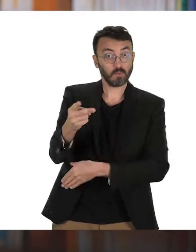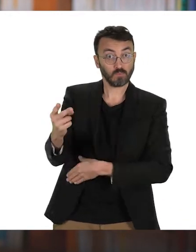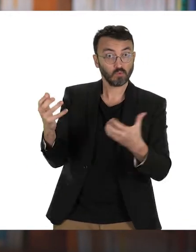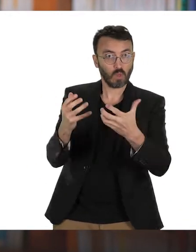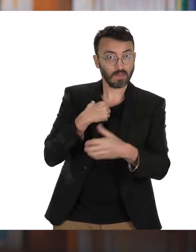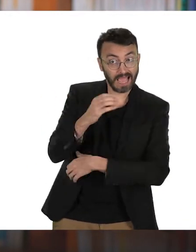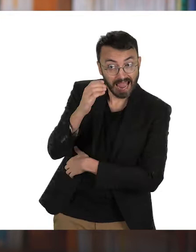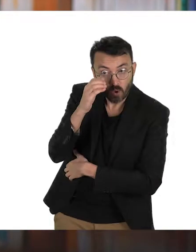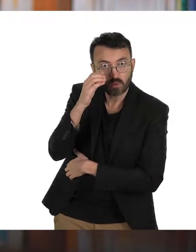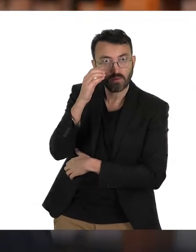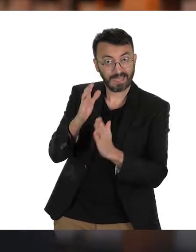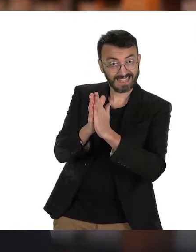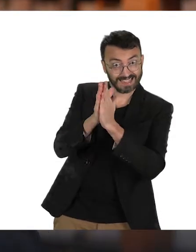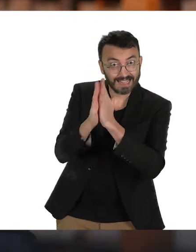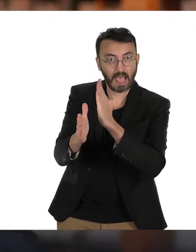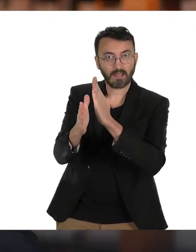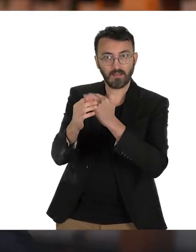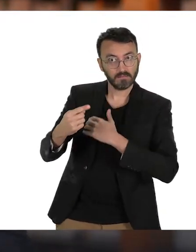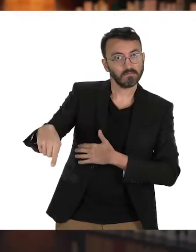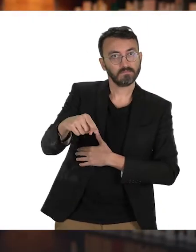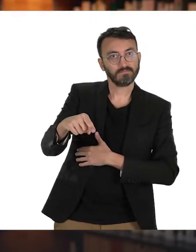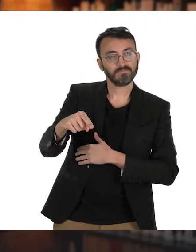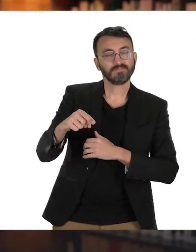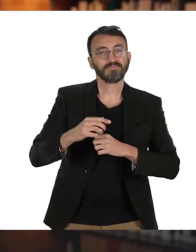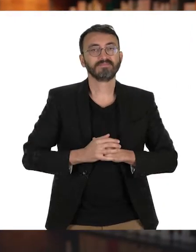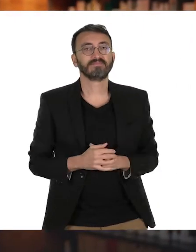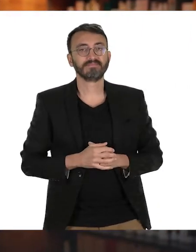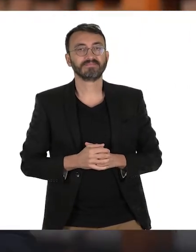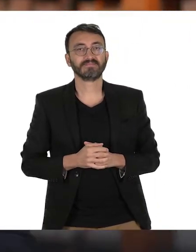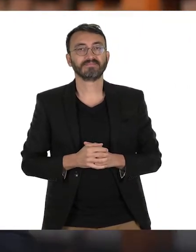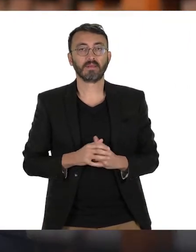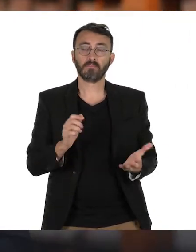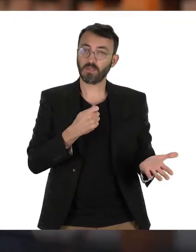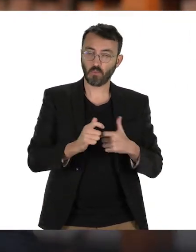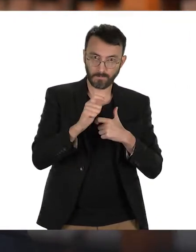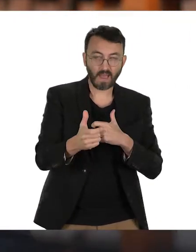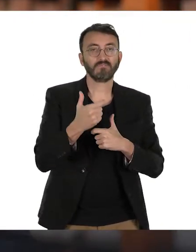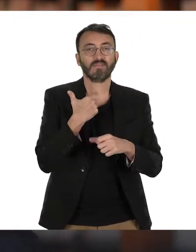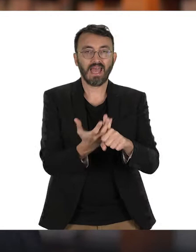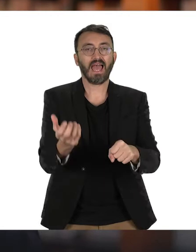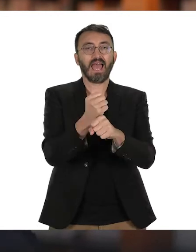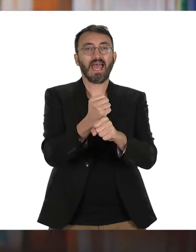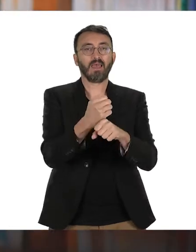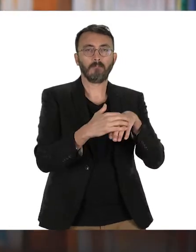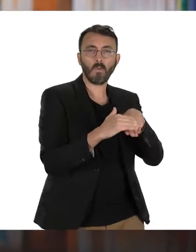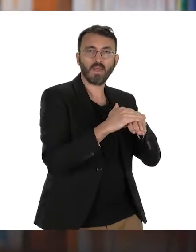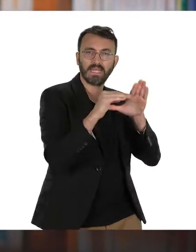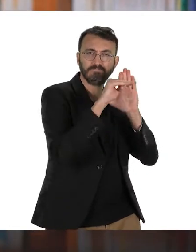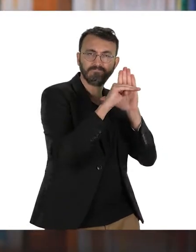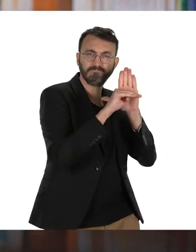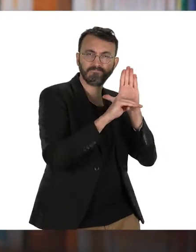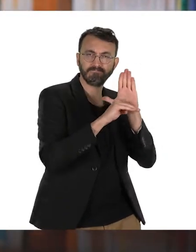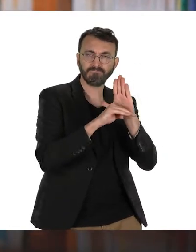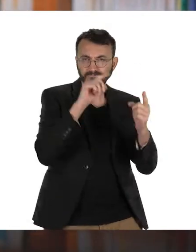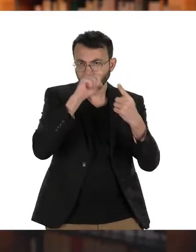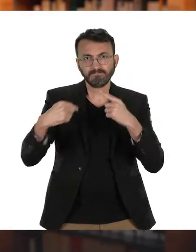situation de handicap, ce que l'on appelle l'autodétermination, et d'entendre ses souhaits. Et bien sûr, nous devons bâtir des politiques